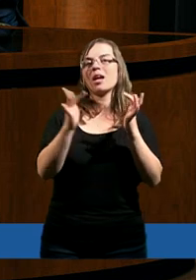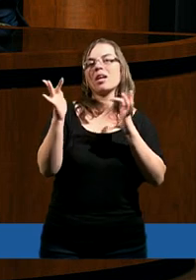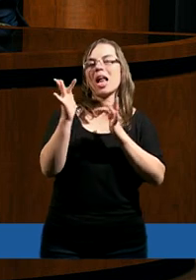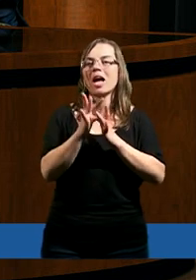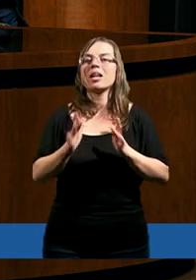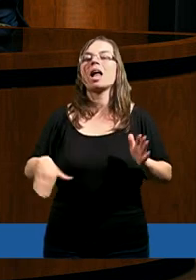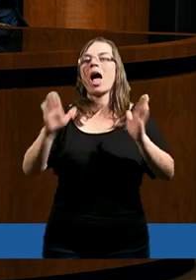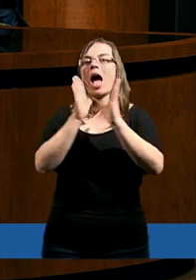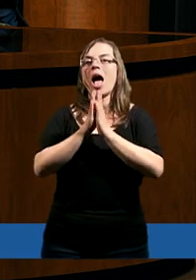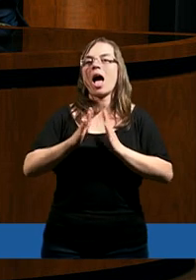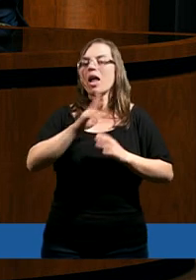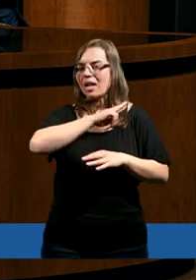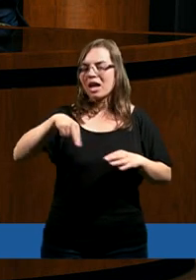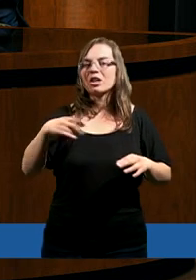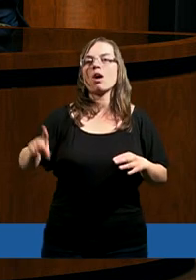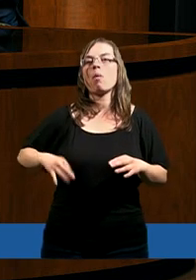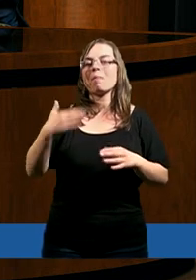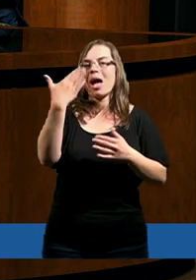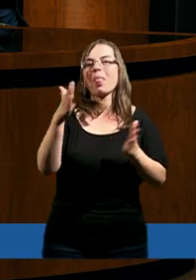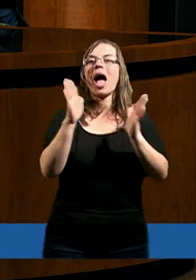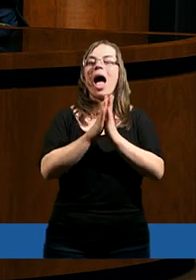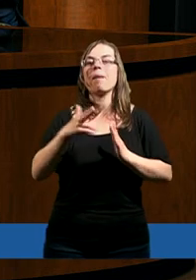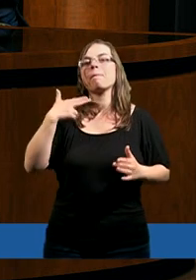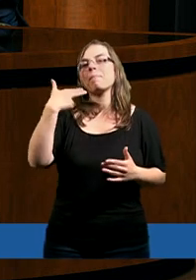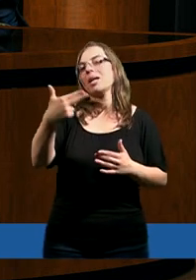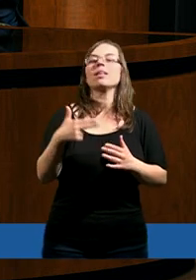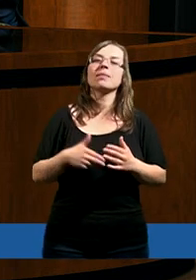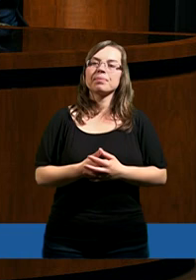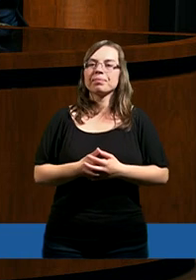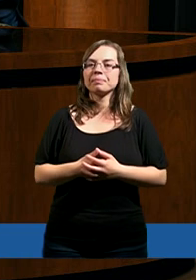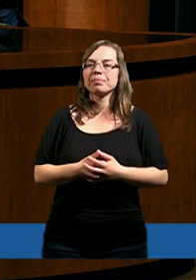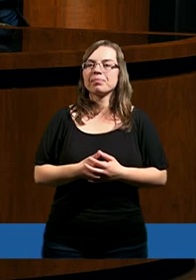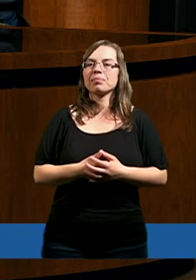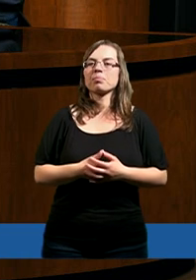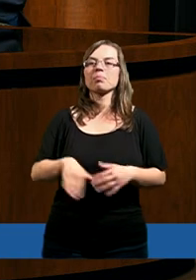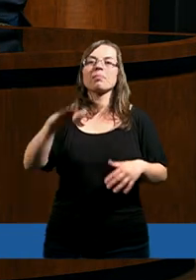imieniu Jezusa Chrystusa, naszego Pana. Amen. Amen.